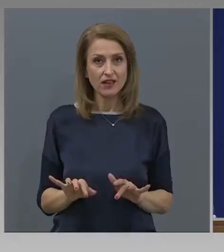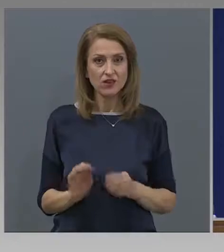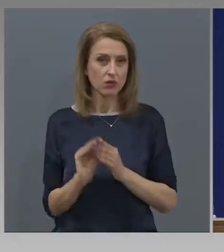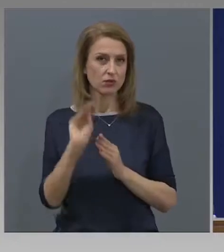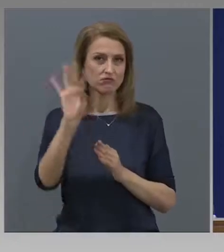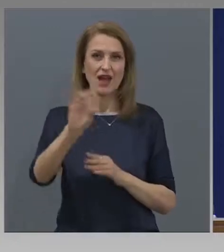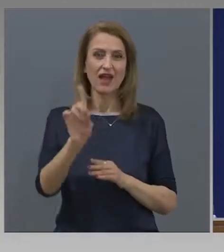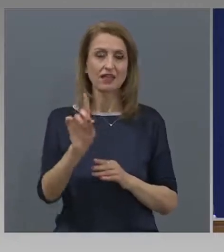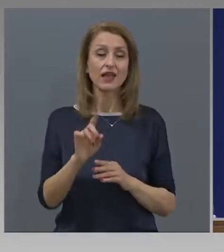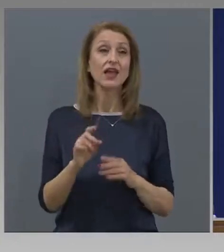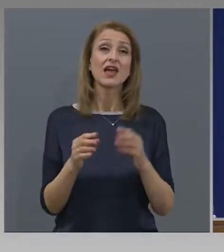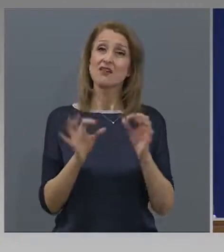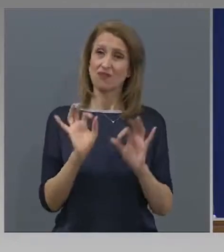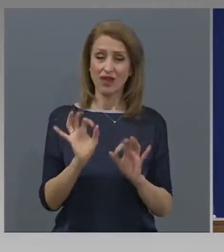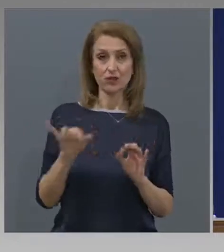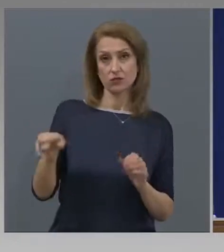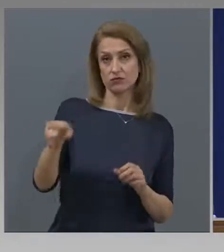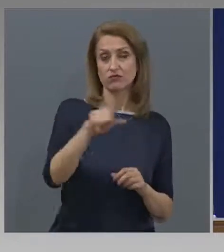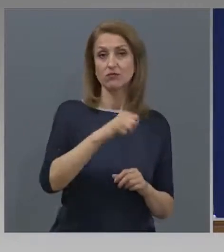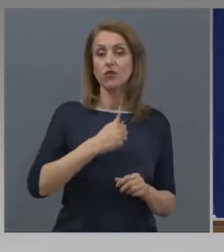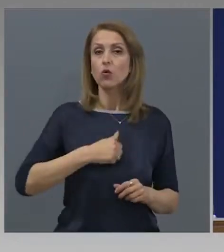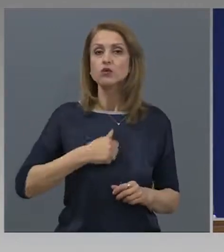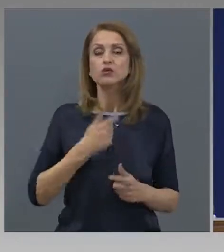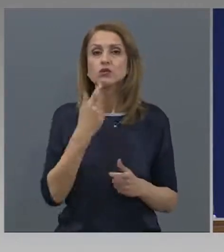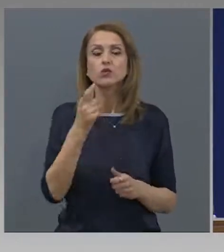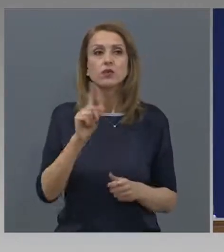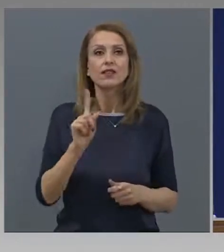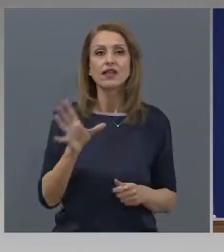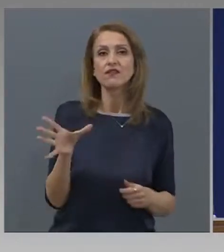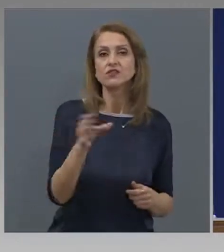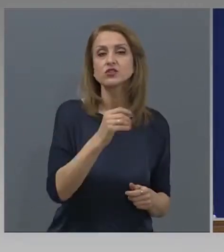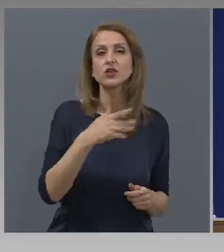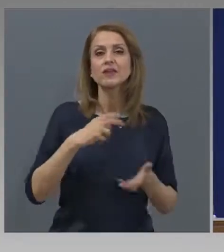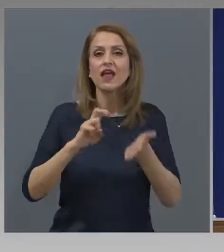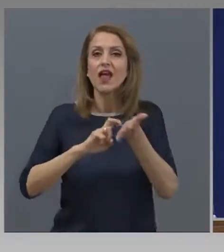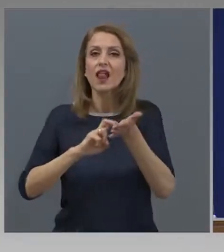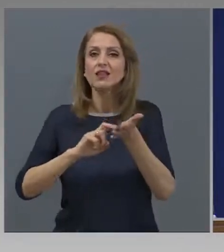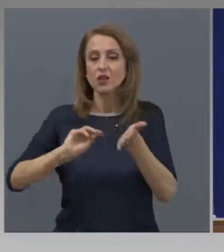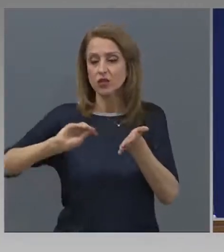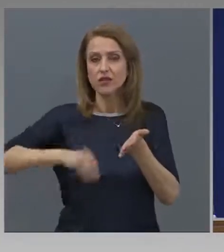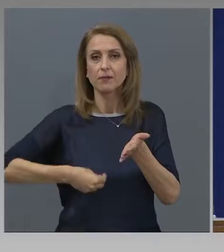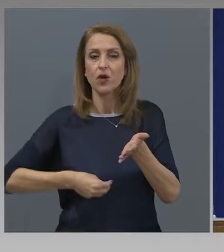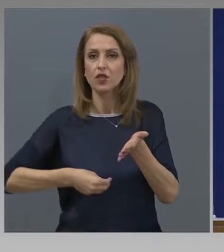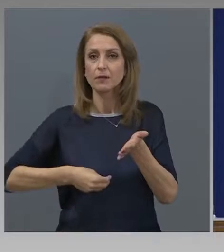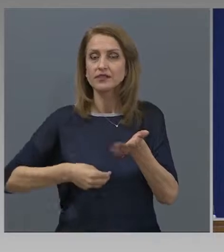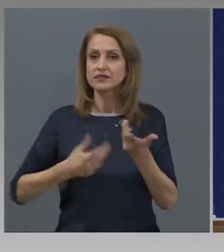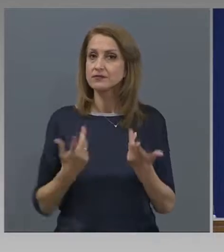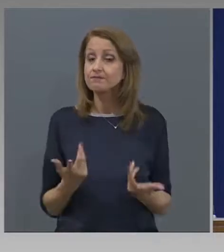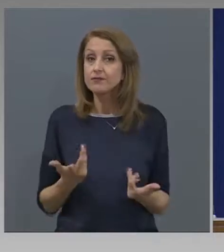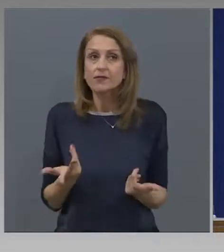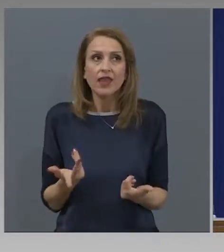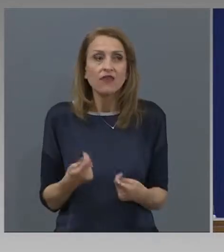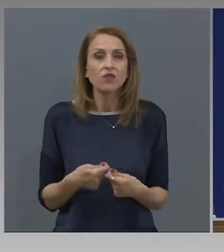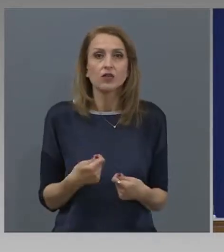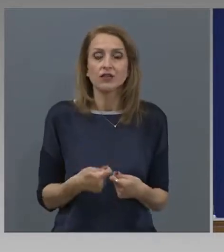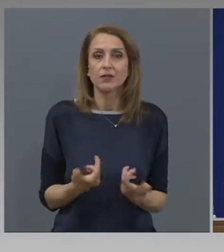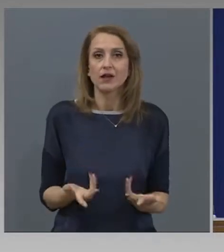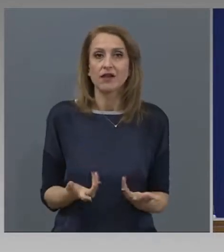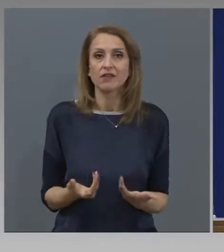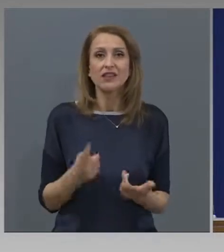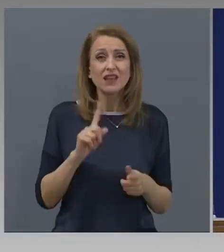защото не всички имат електронен подпис. Има ли някакъв вариант тази услуга да се облегчи или трябва да ползват по друг начин